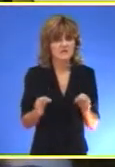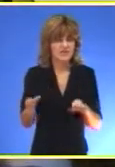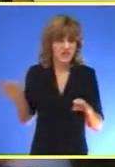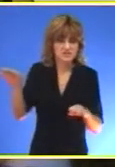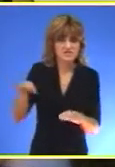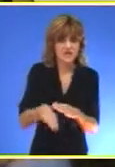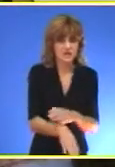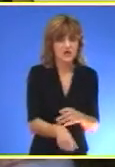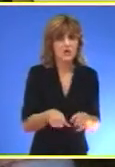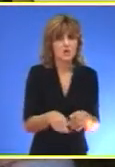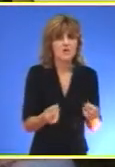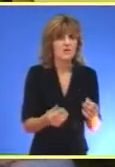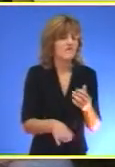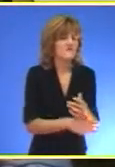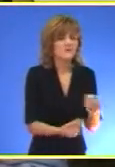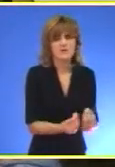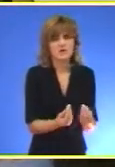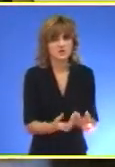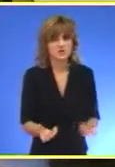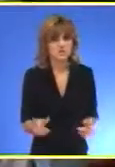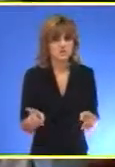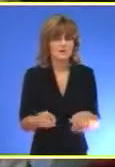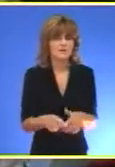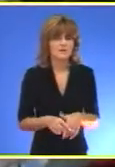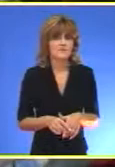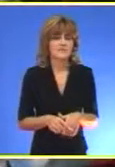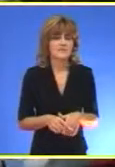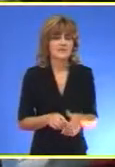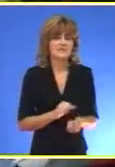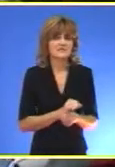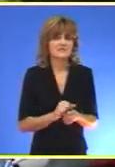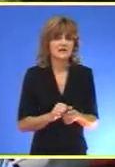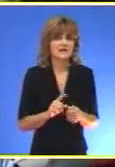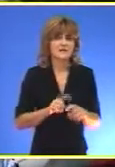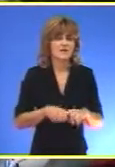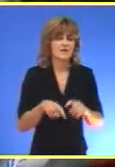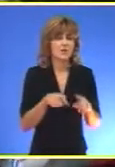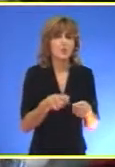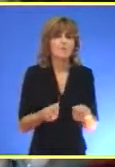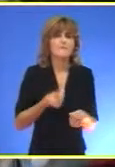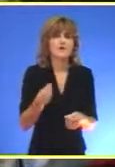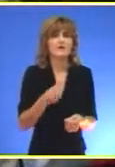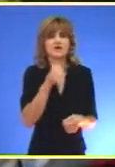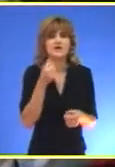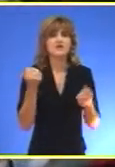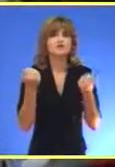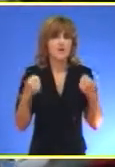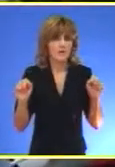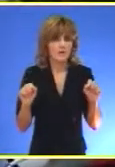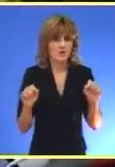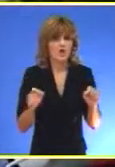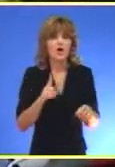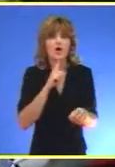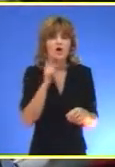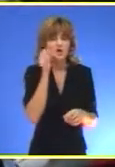u bilo koju njivu, detorinu i tome sljepstvo Cela pojenta u celoj priče to je upravo ta sloboda koja se